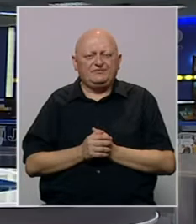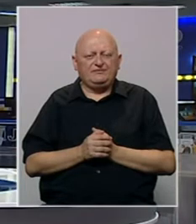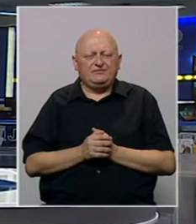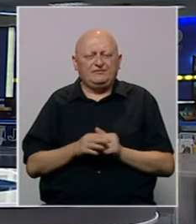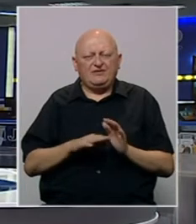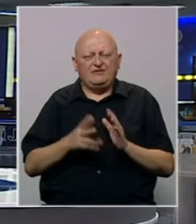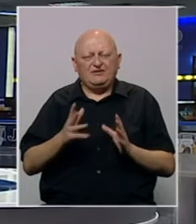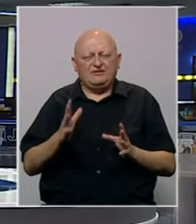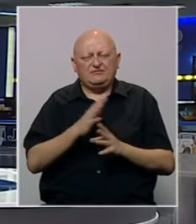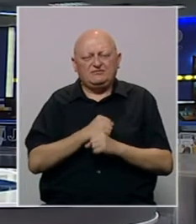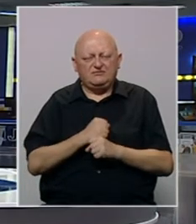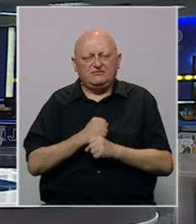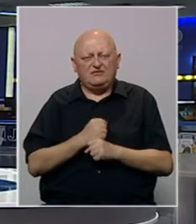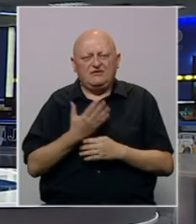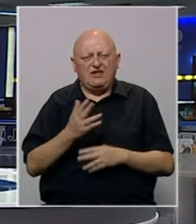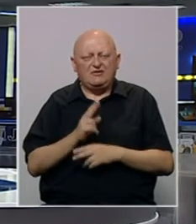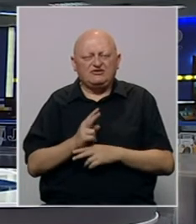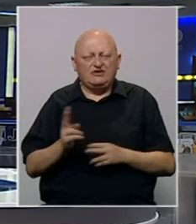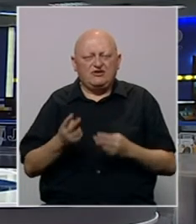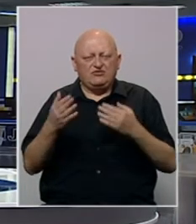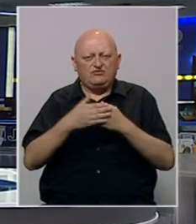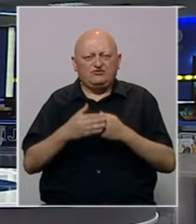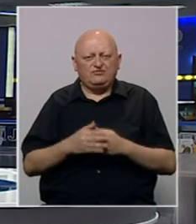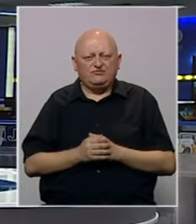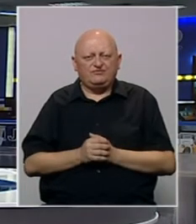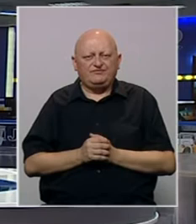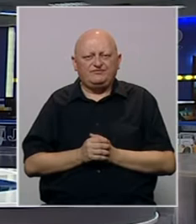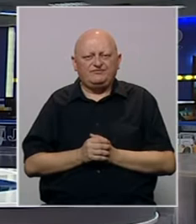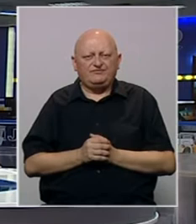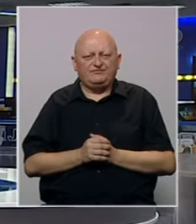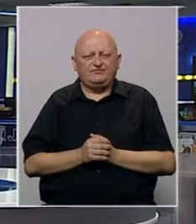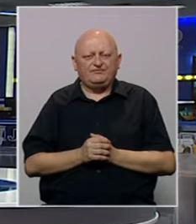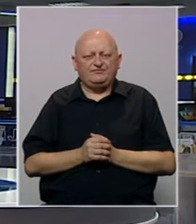I to je sve u trećem dnevniku. Hvala za pažnju. Laka vam i ugodna noć.